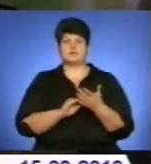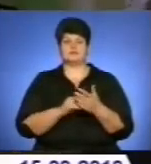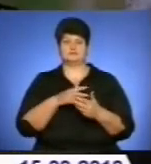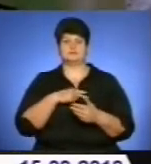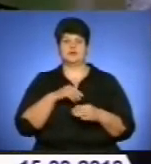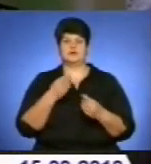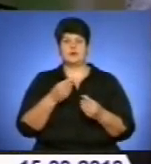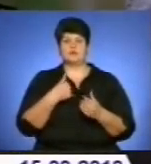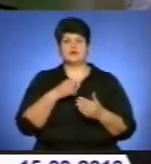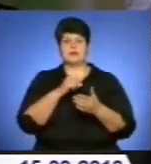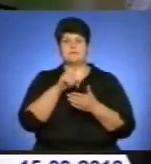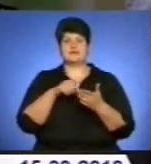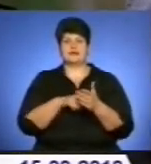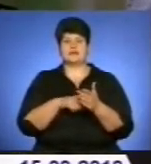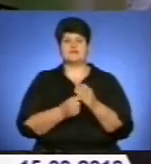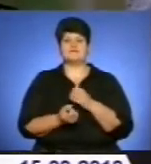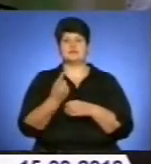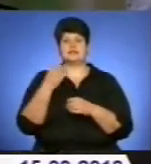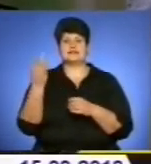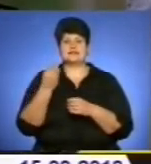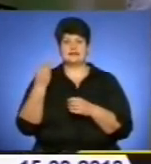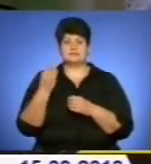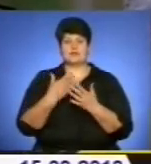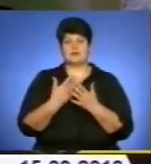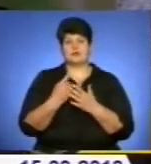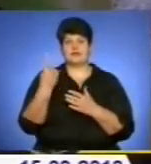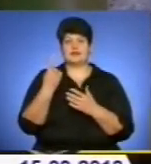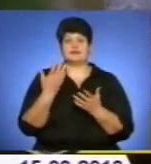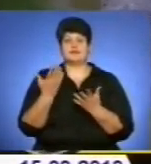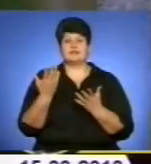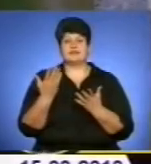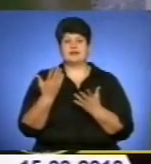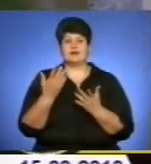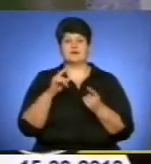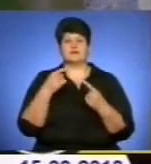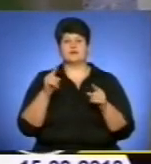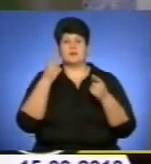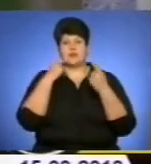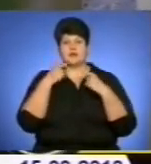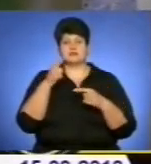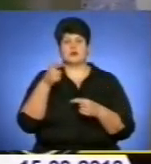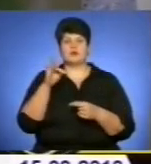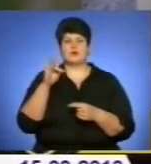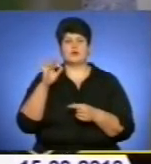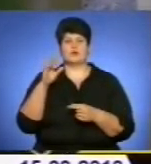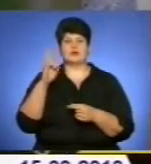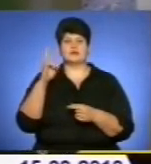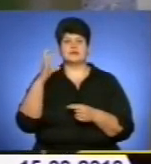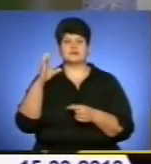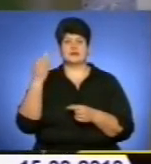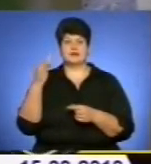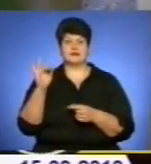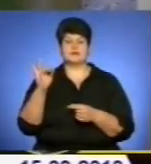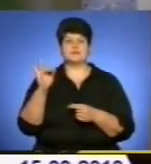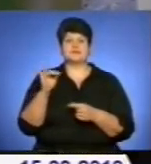майбутнього. Запитання для олімпіади готували і школярі, які висилали їх через соціальні мережі. Найцікавіші журі відібрали для